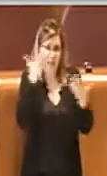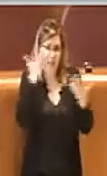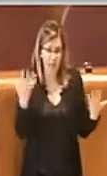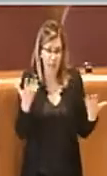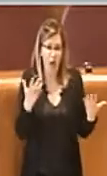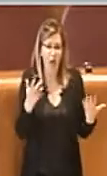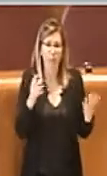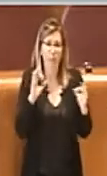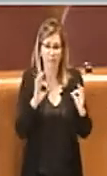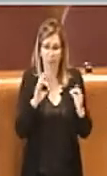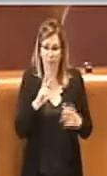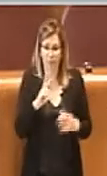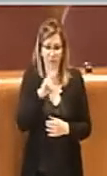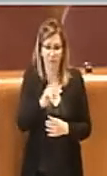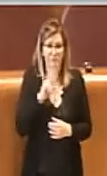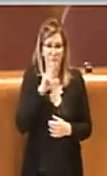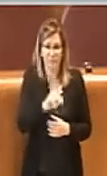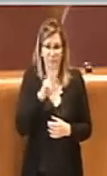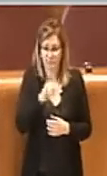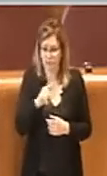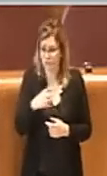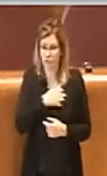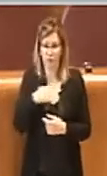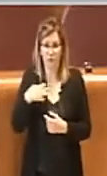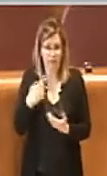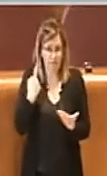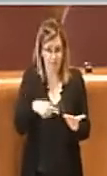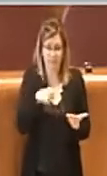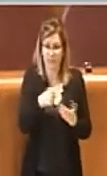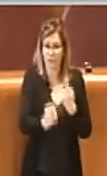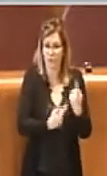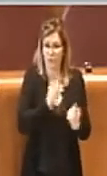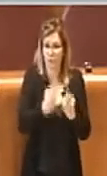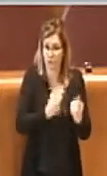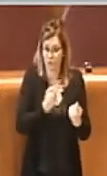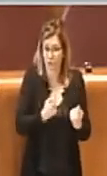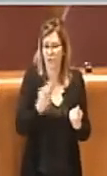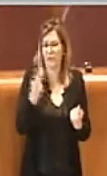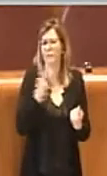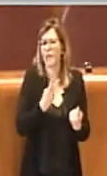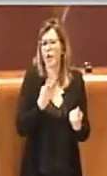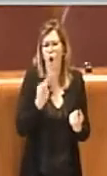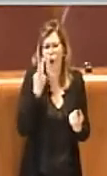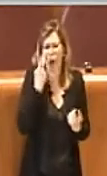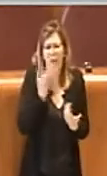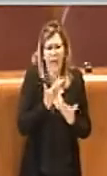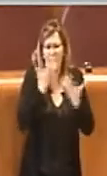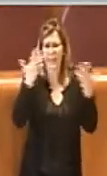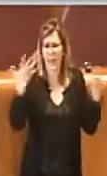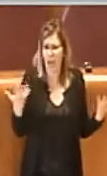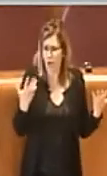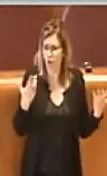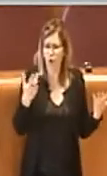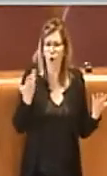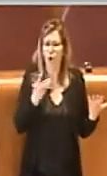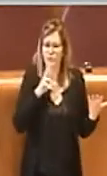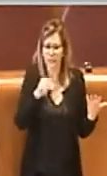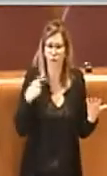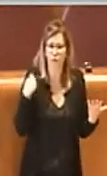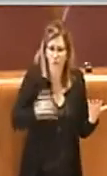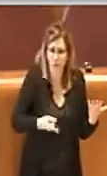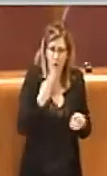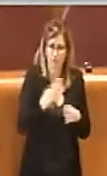e che sono incontestabili, sono così evidenti queste considerazioni che appunto a quanto ho